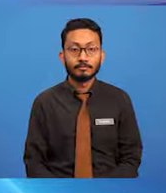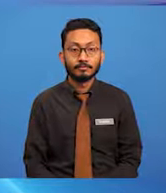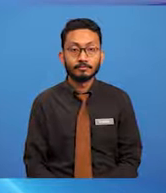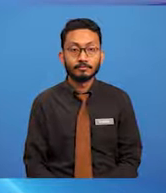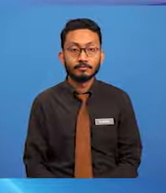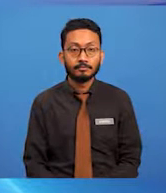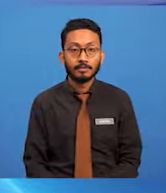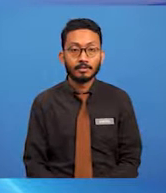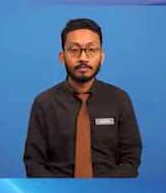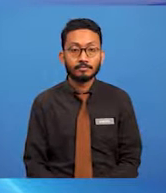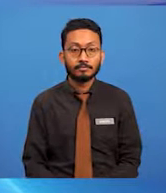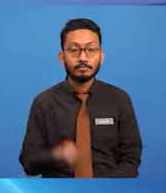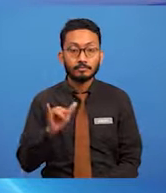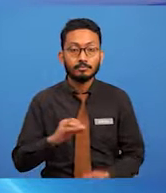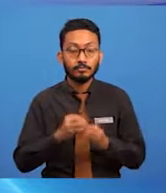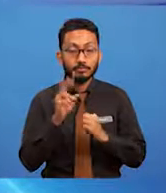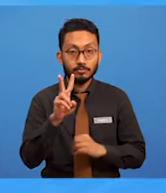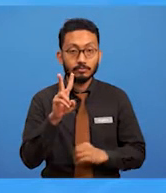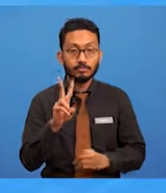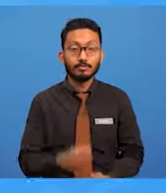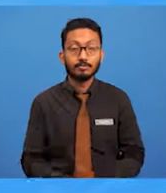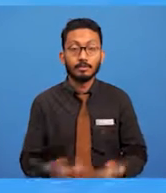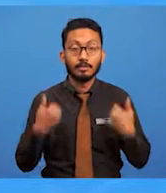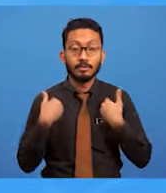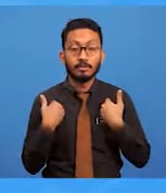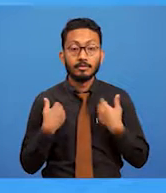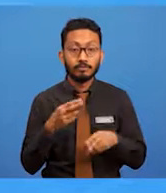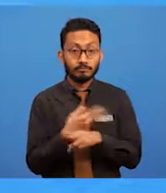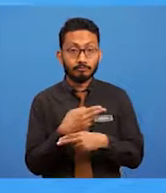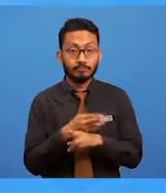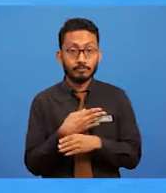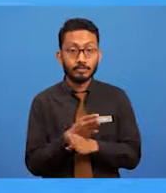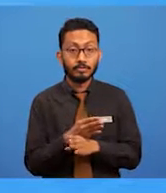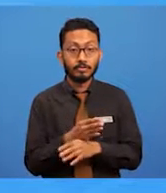Yang kedua pula adalah reka bentuk korporat.